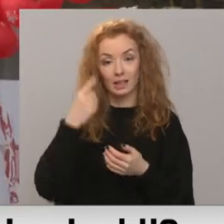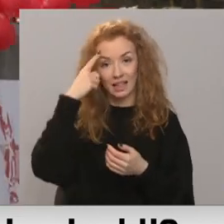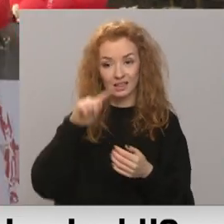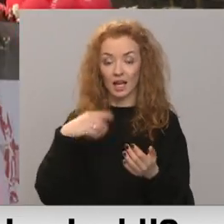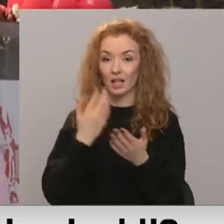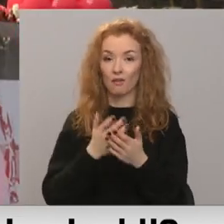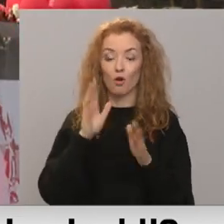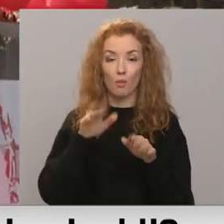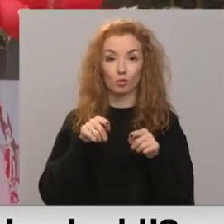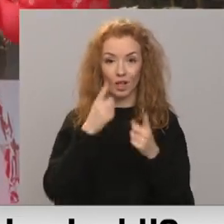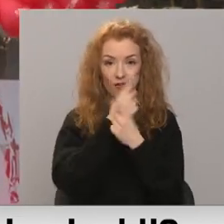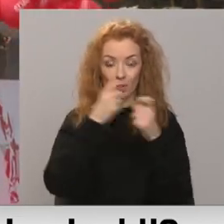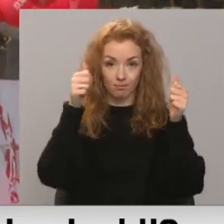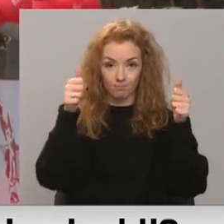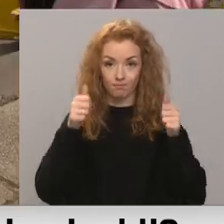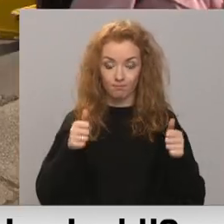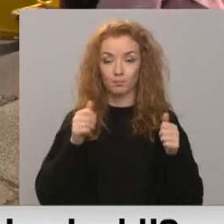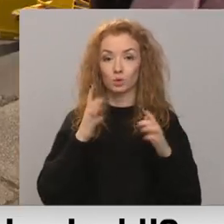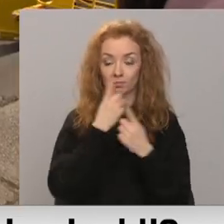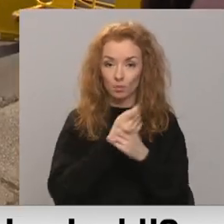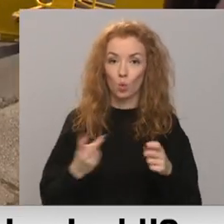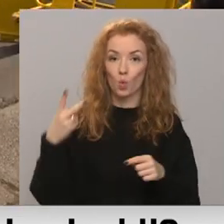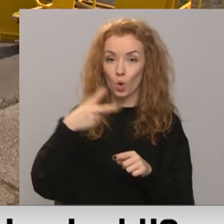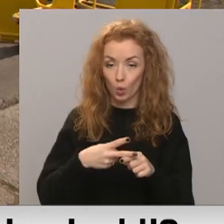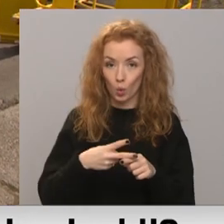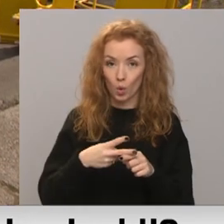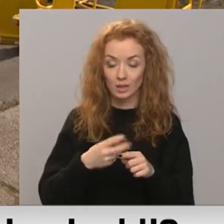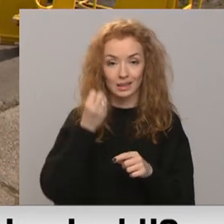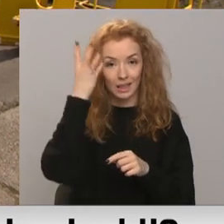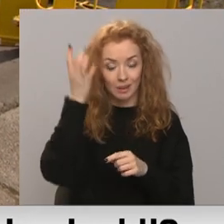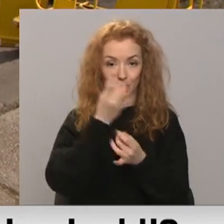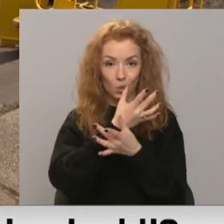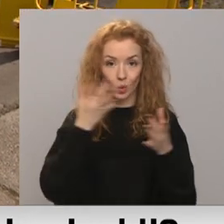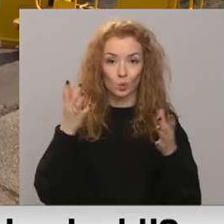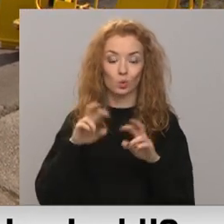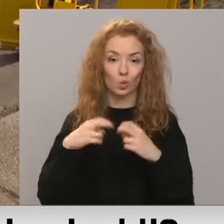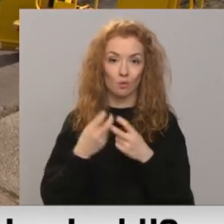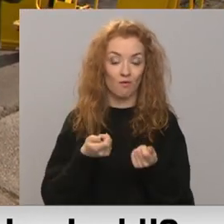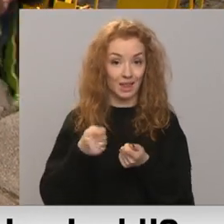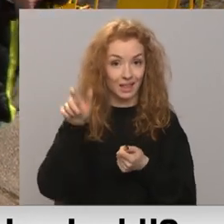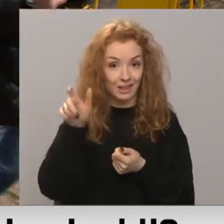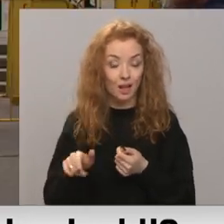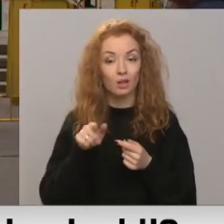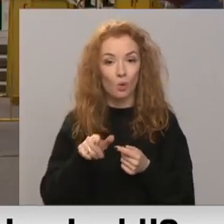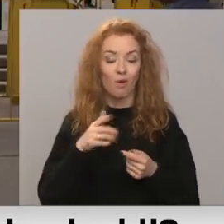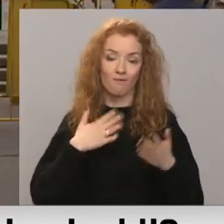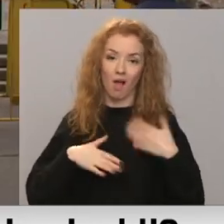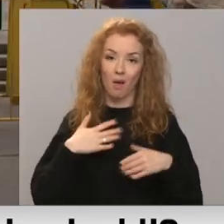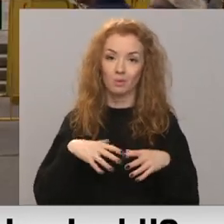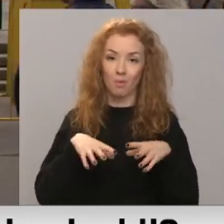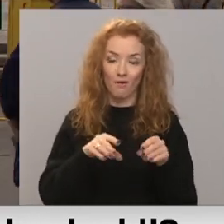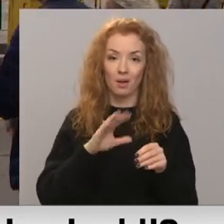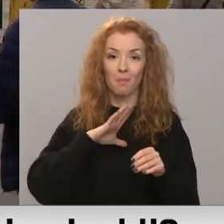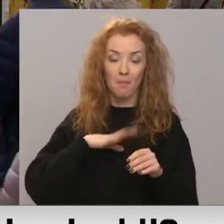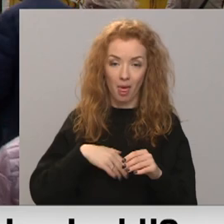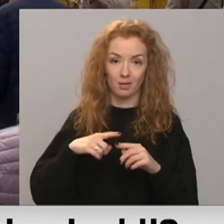informatīvo plākšņu saturu naktklajā vēlreiz. Domas izglītības un kultūras komitejas vadītājs saka, to būtu vēlams darīt pēc nākamgada